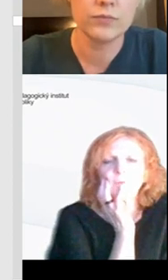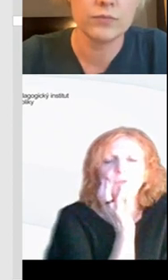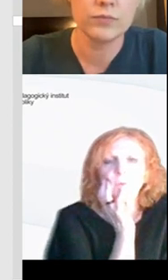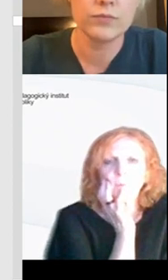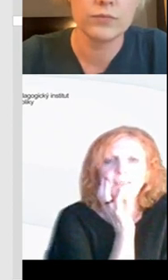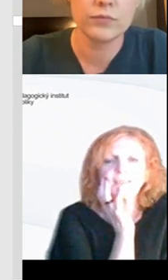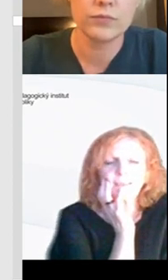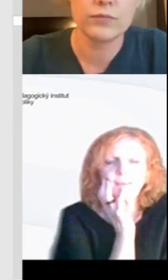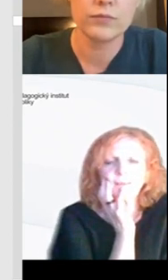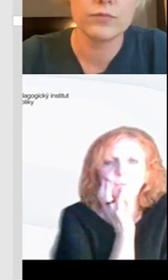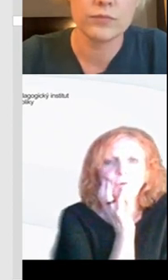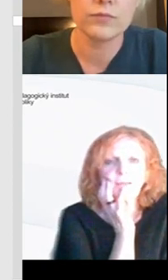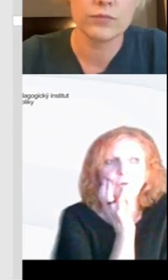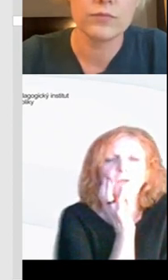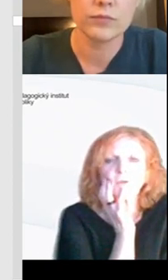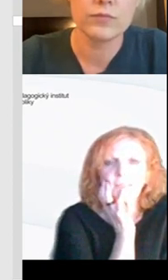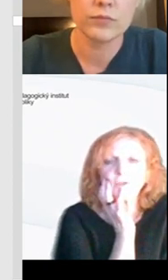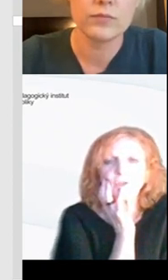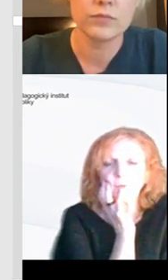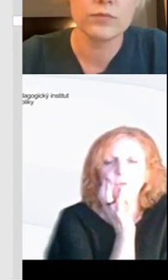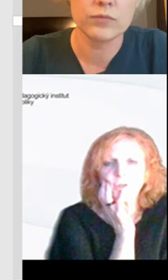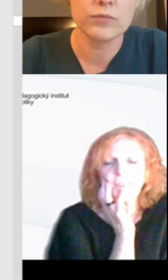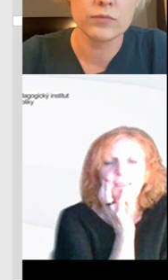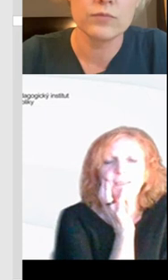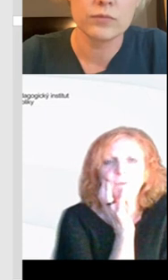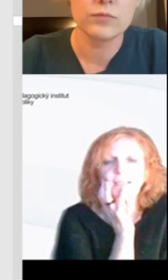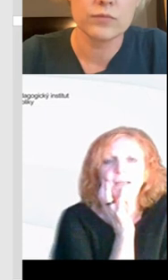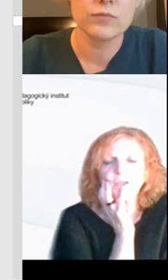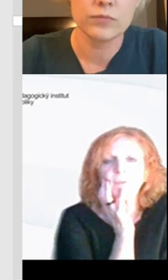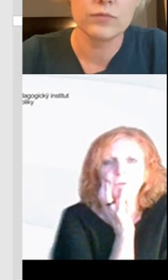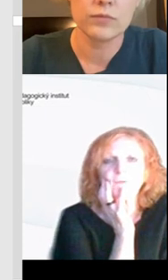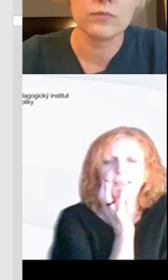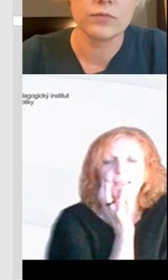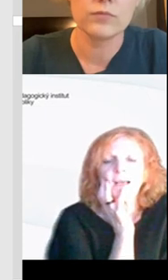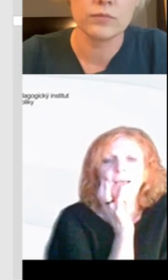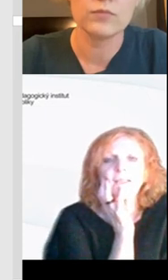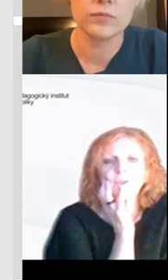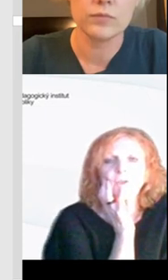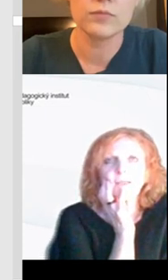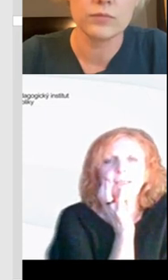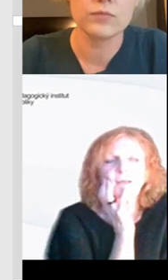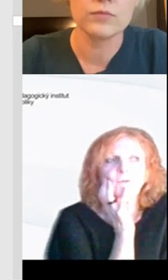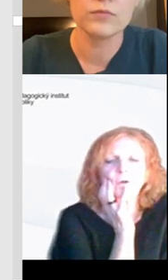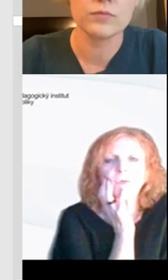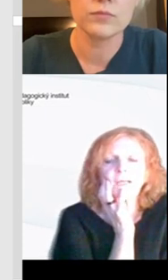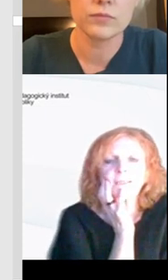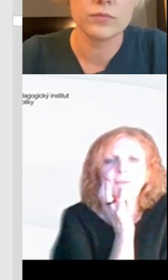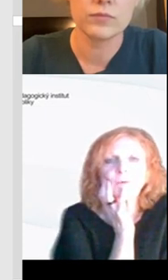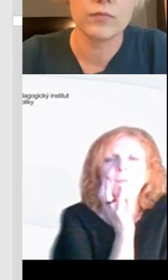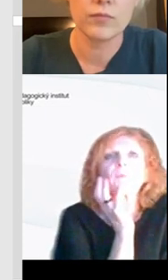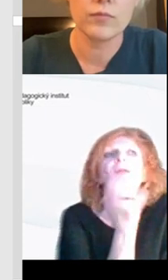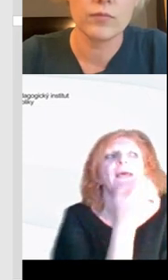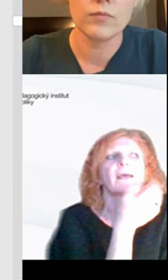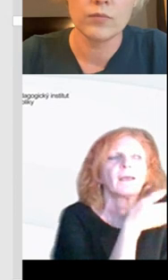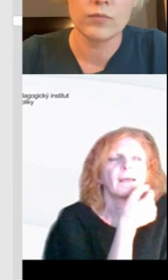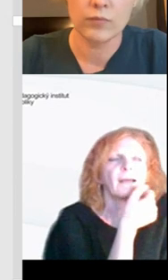je prostě oblast možná trošku nedostatečná u našich dětí, kterou je stále třeba rozvíjet. A i když se té rozvoje komunikace